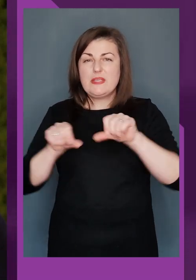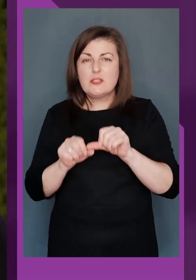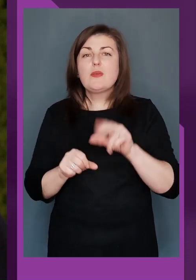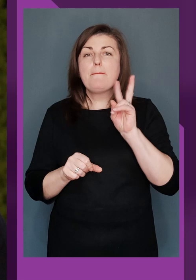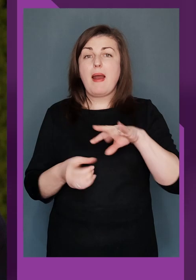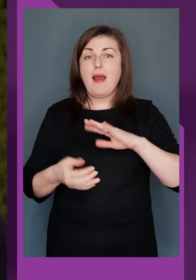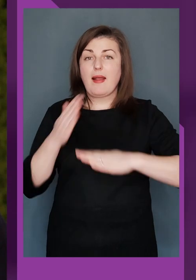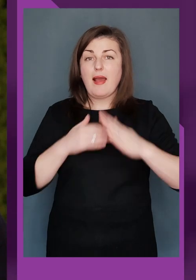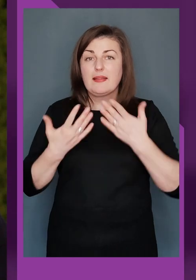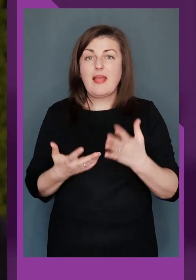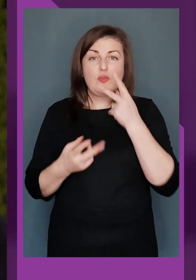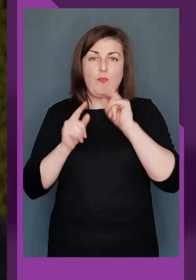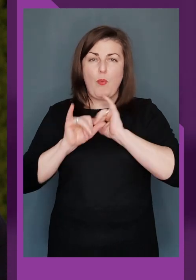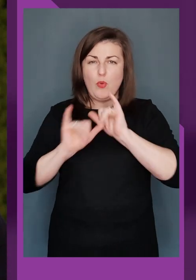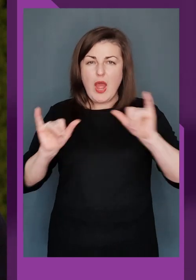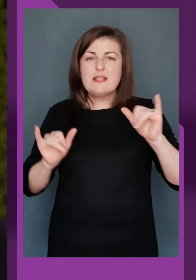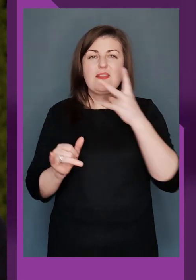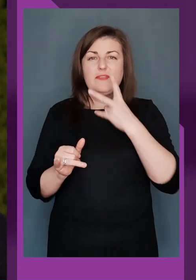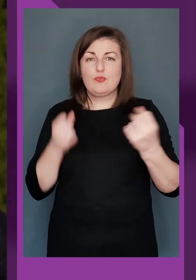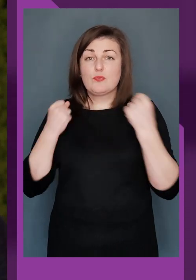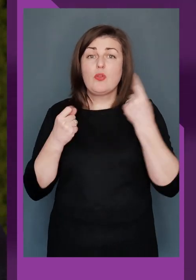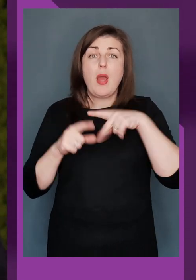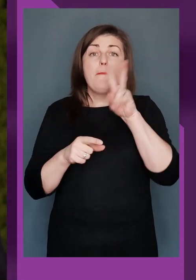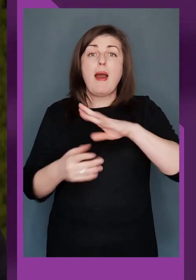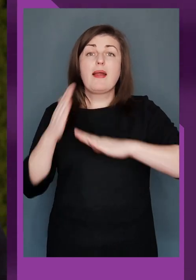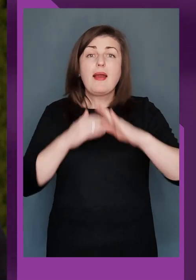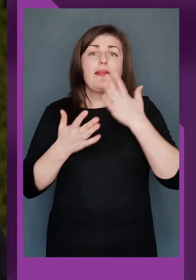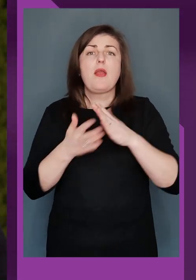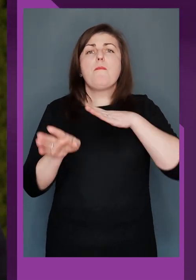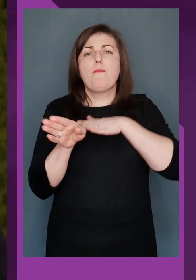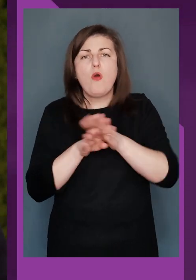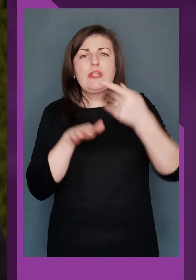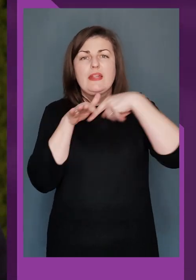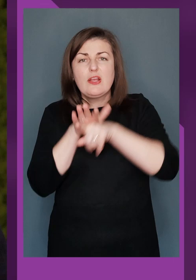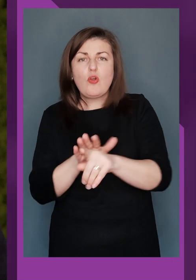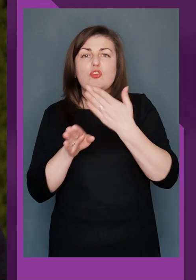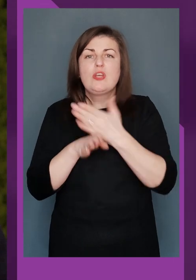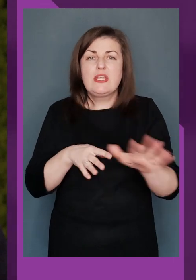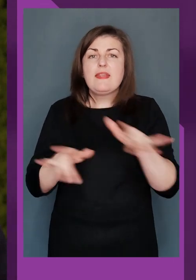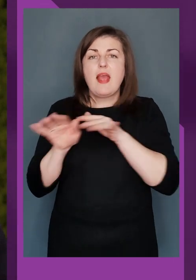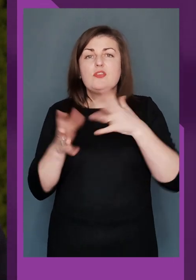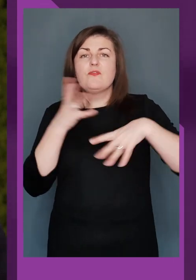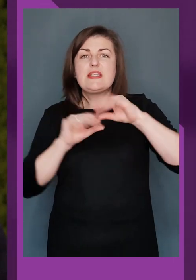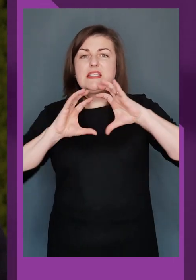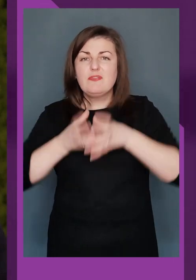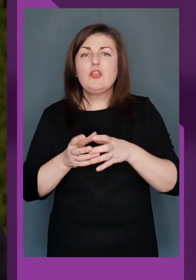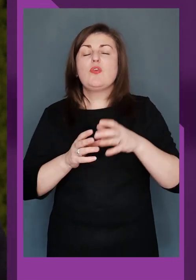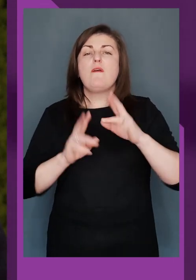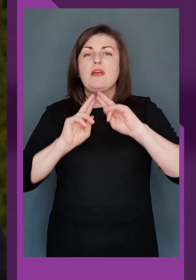популяризації виду спорту. І відтоді пара карате є повністю інтегрованою частиною діяльності Всесвітньої